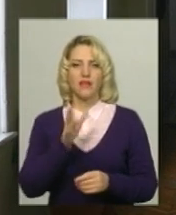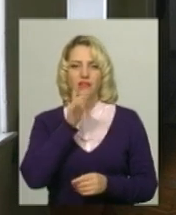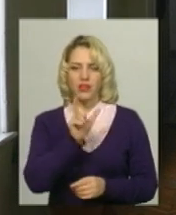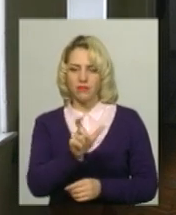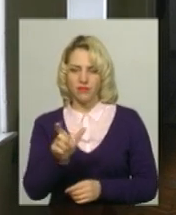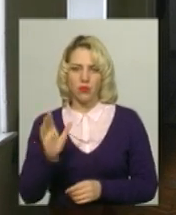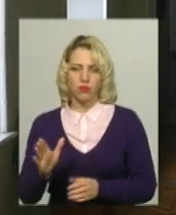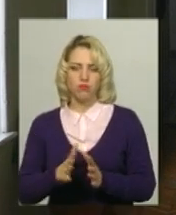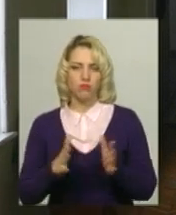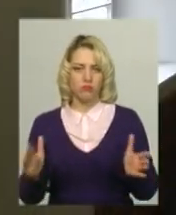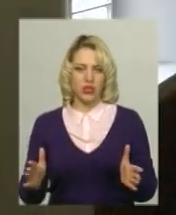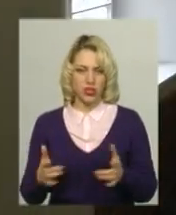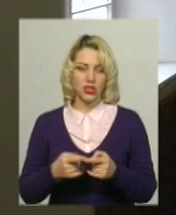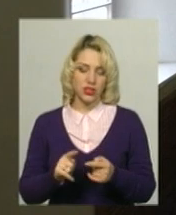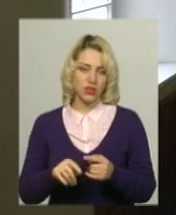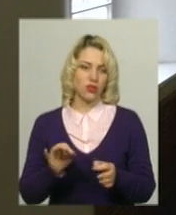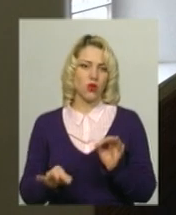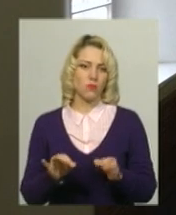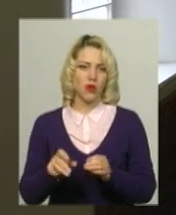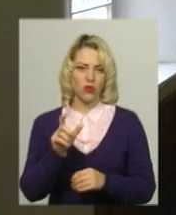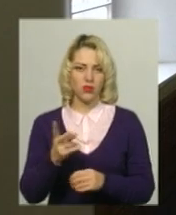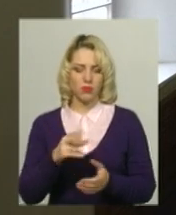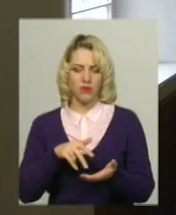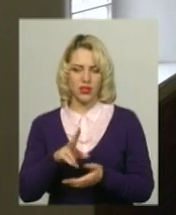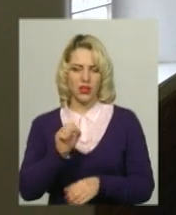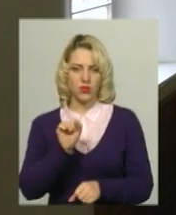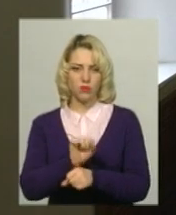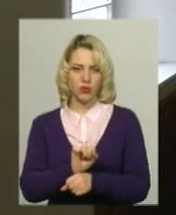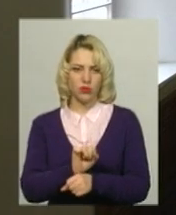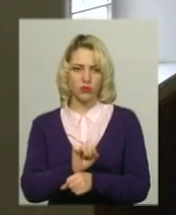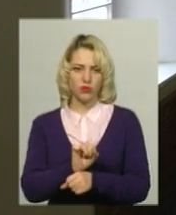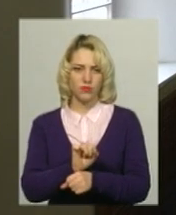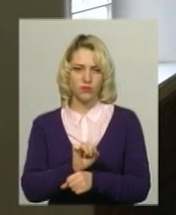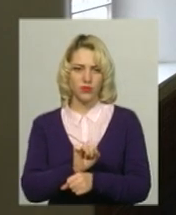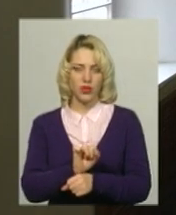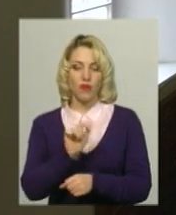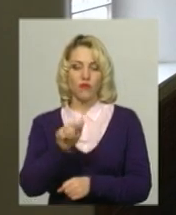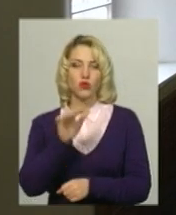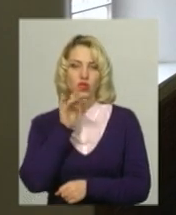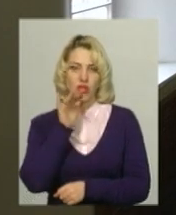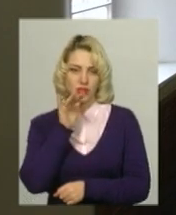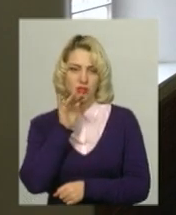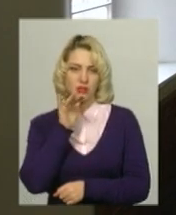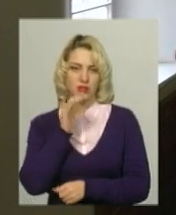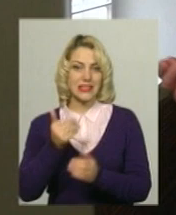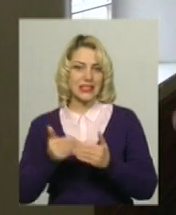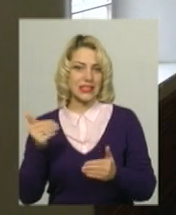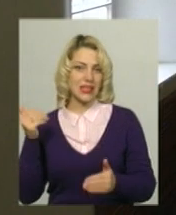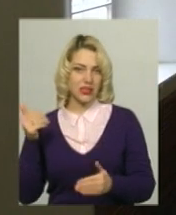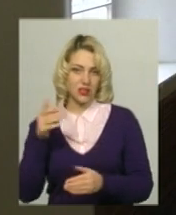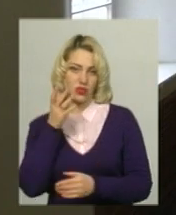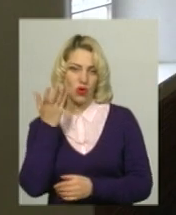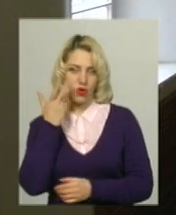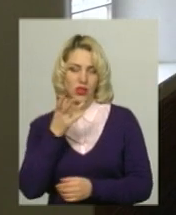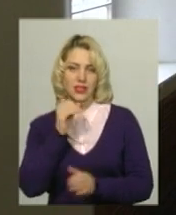більший. І це абсолютно нормально. Людина має вийти на зупинку в той час, заздалегідь, коли має